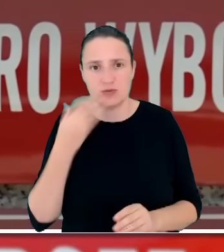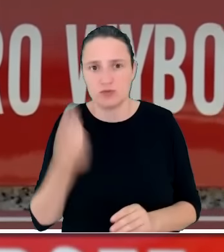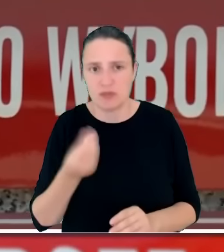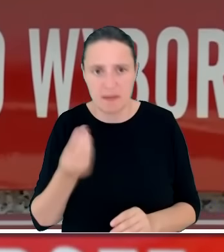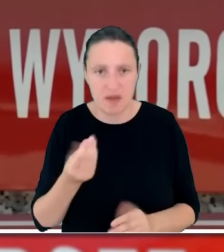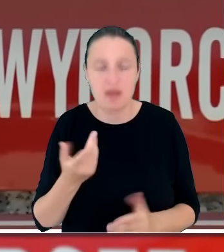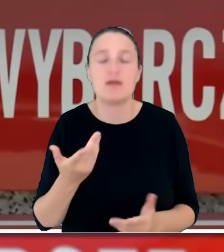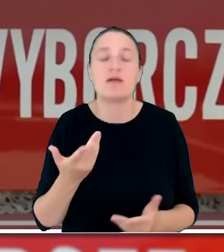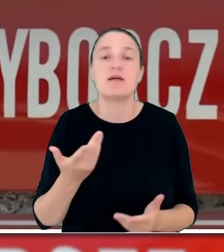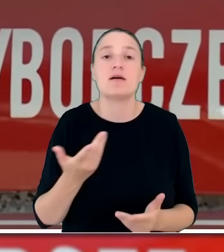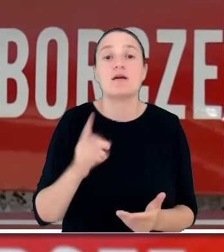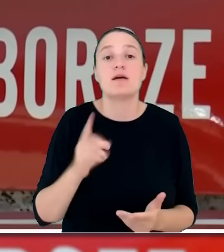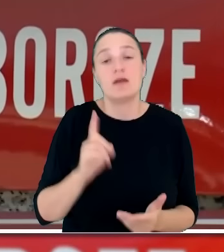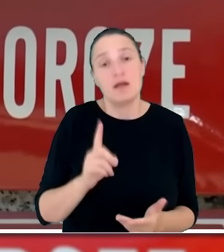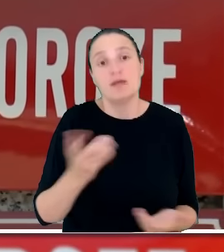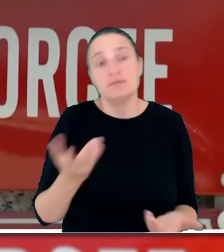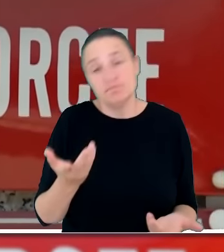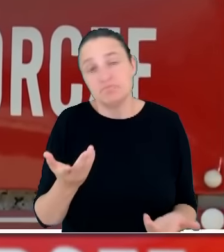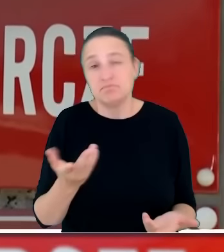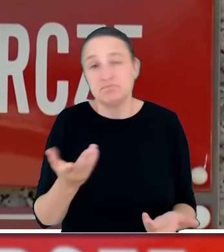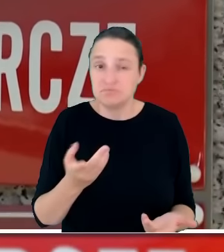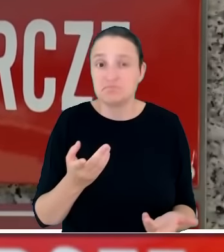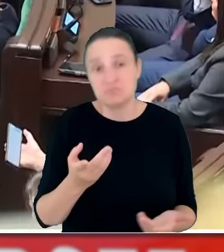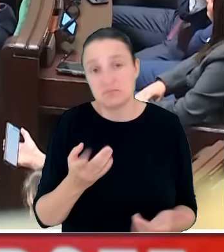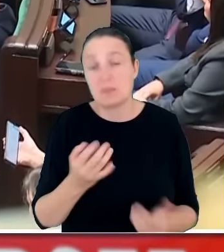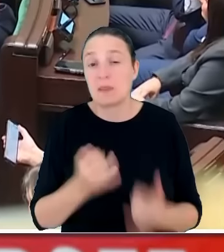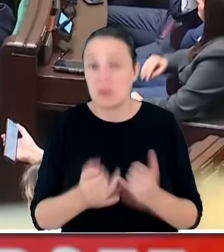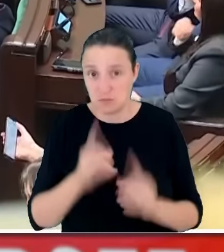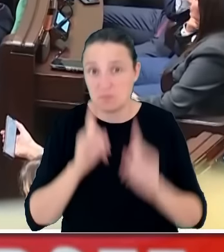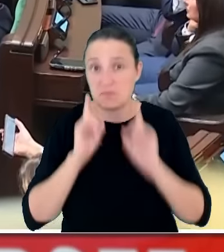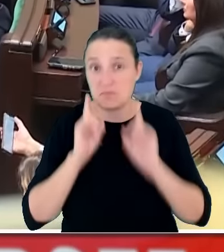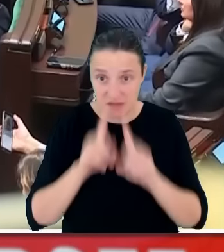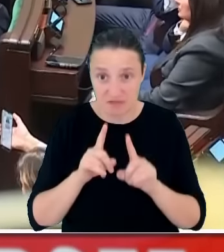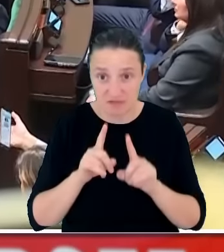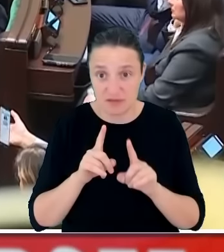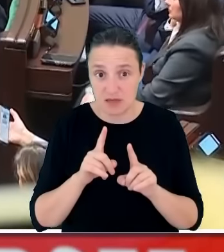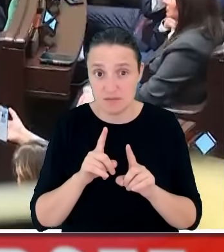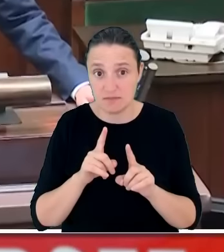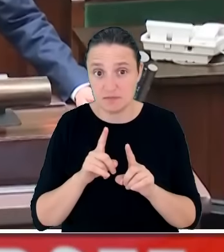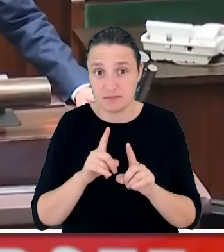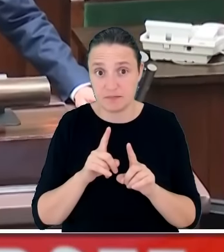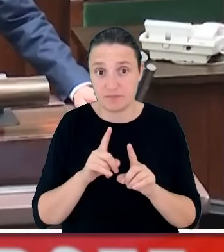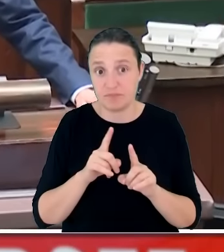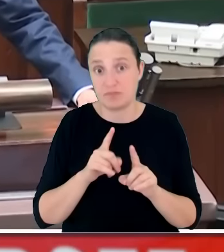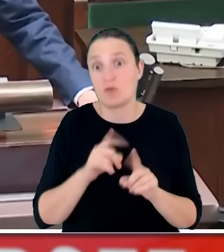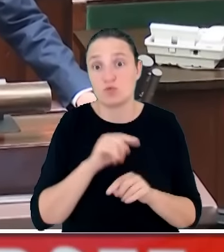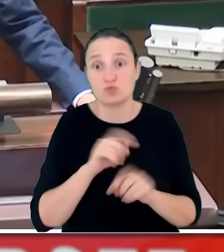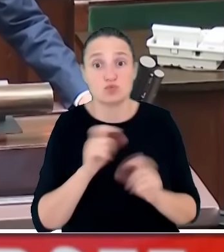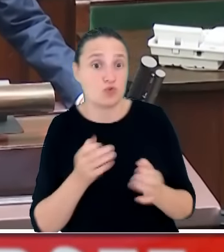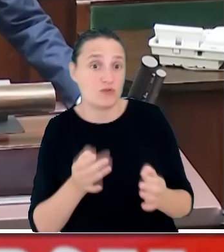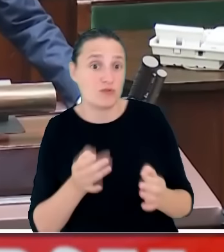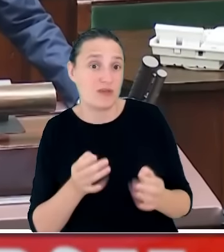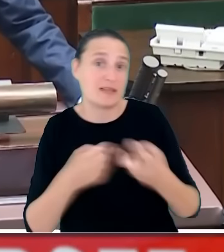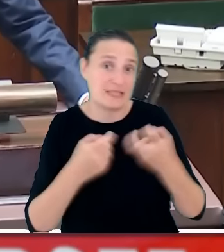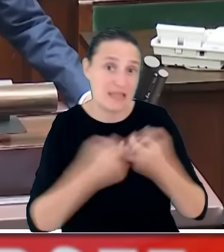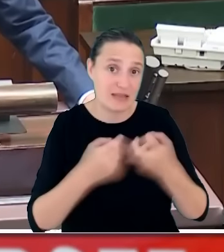gremium, ale jeżeli przyjąć już na wiarę to, co ukazuje się gdzieś w internecie, co